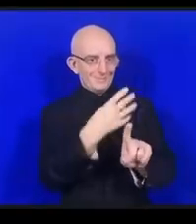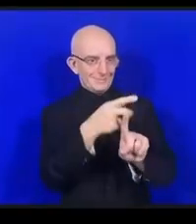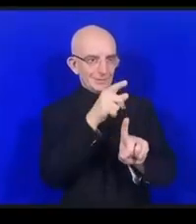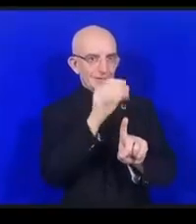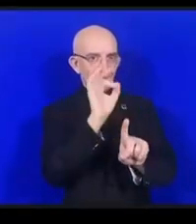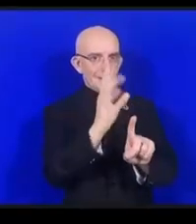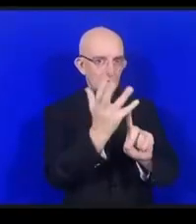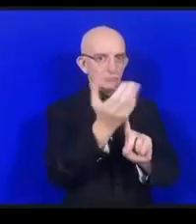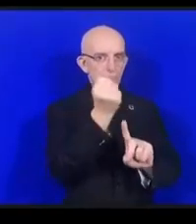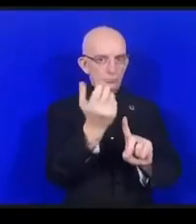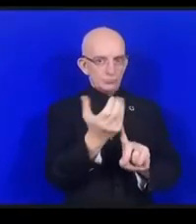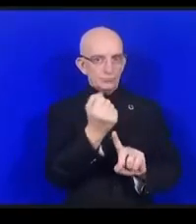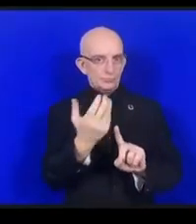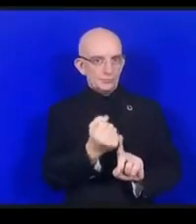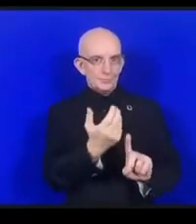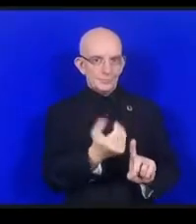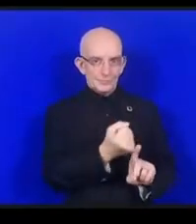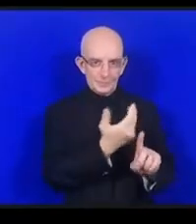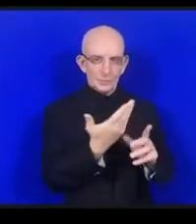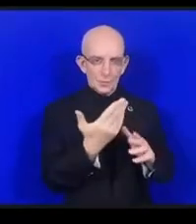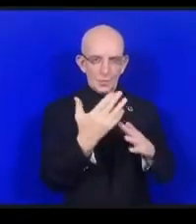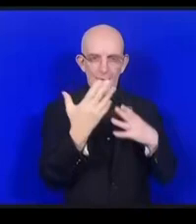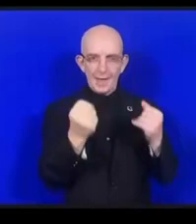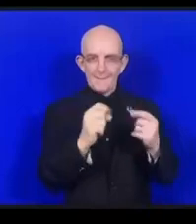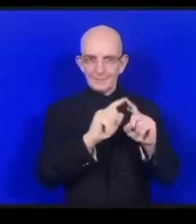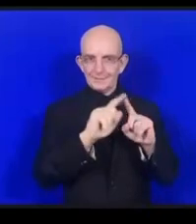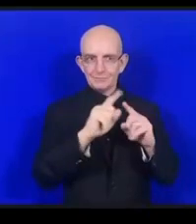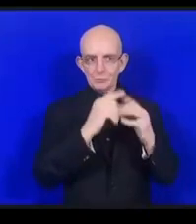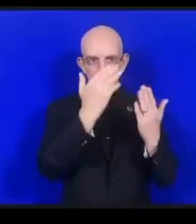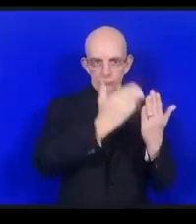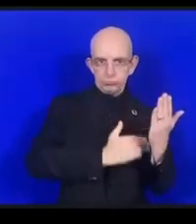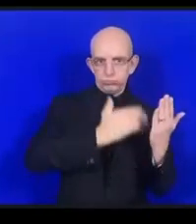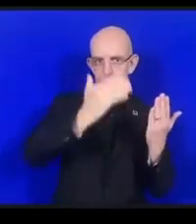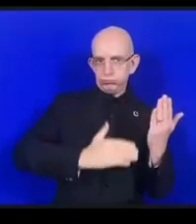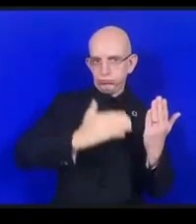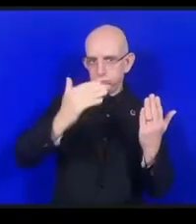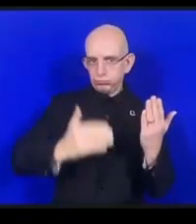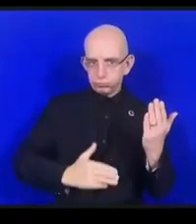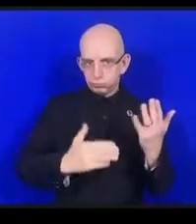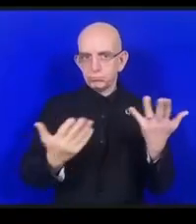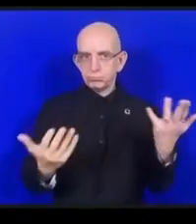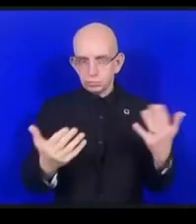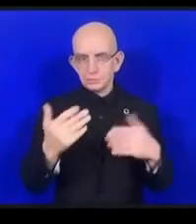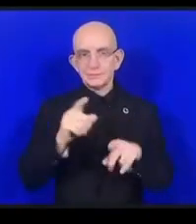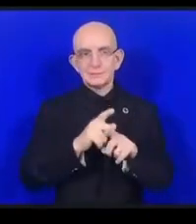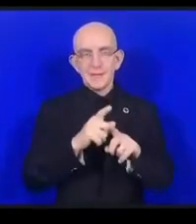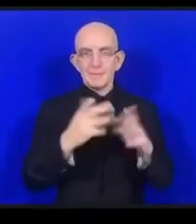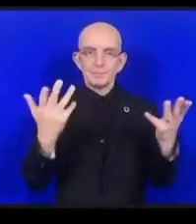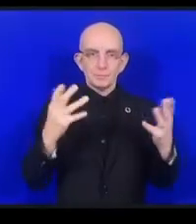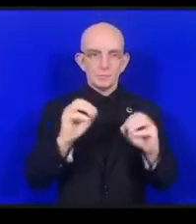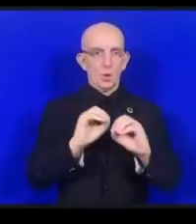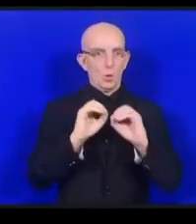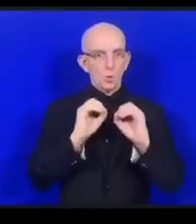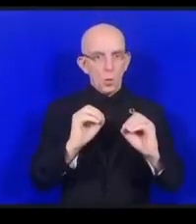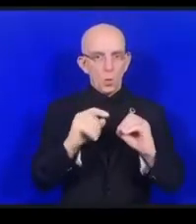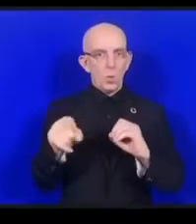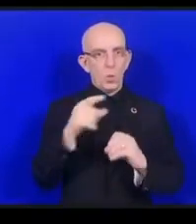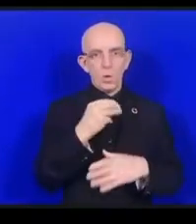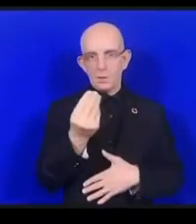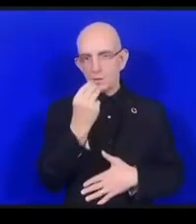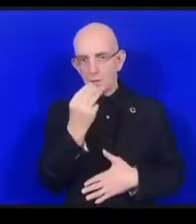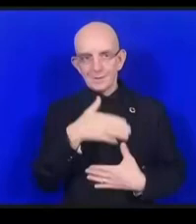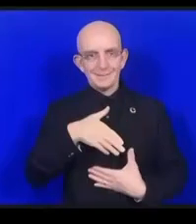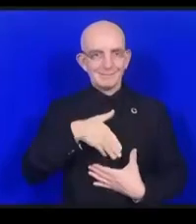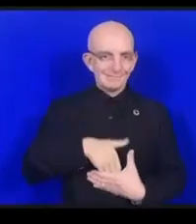めました例えば飢餓をなくすこれは農業などで